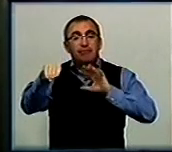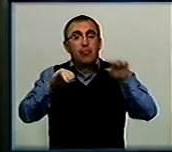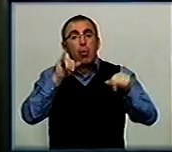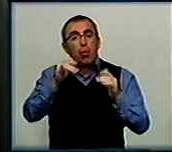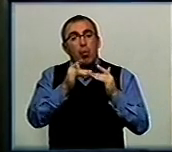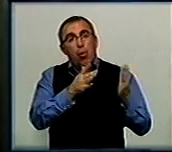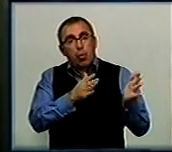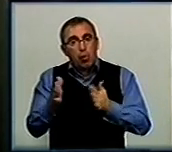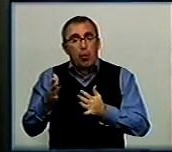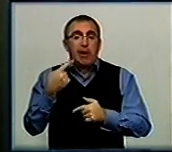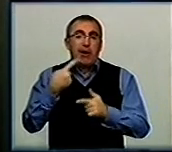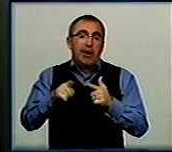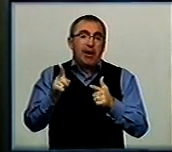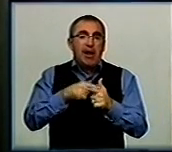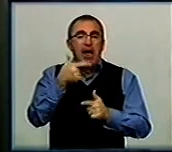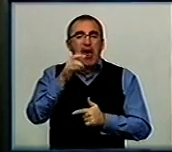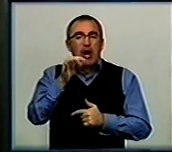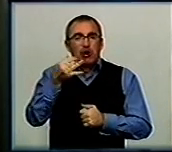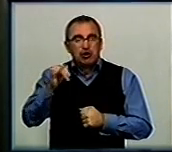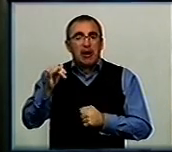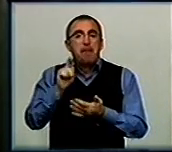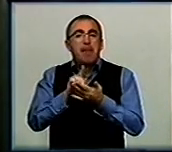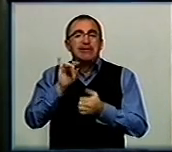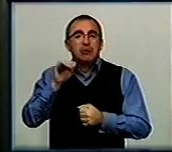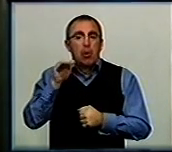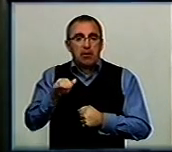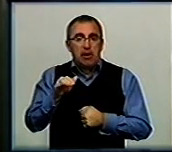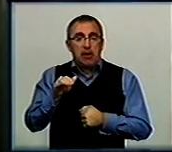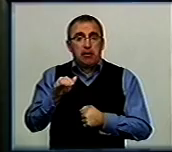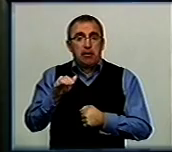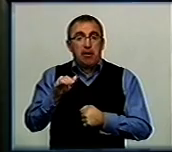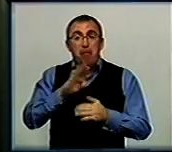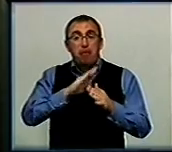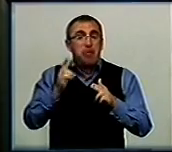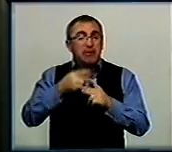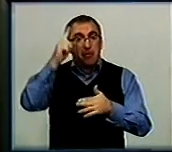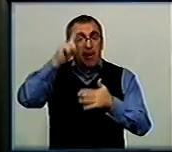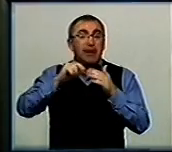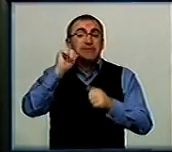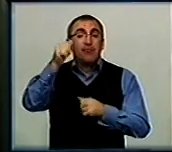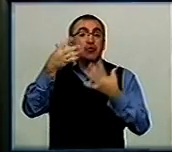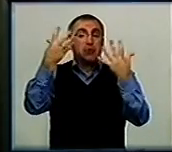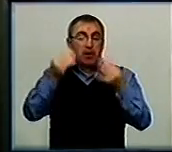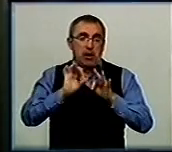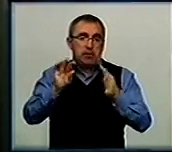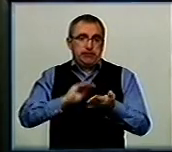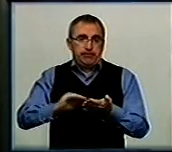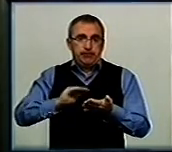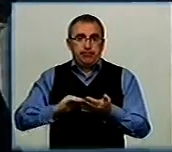гуртожитках чи геріатричному пансіонаті. Про життя без впевненості у завтрашньому дні розповість Сергій Михайлін.